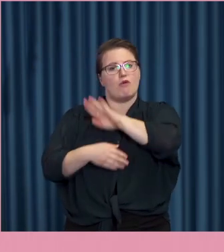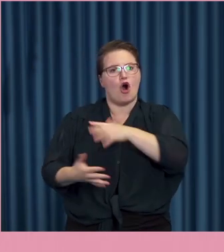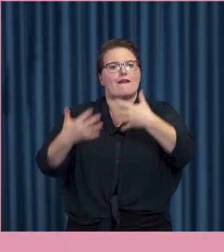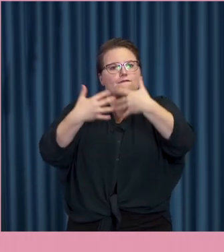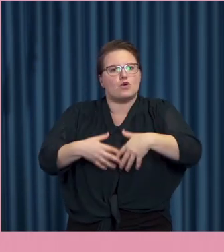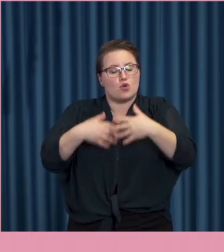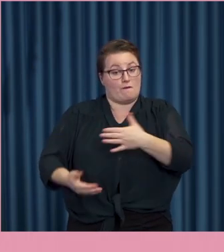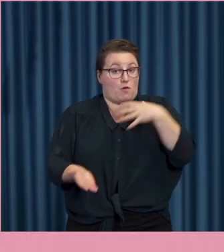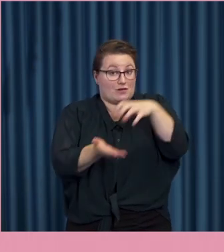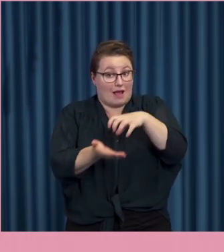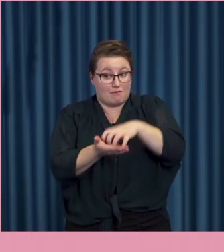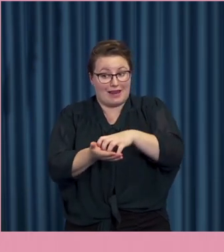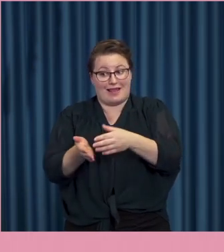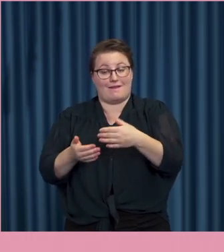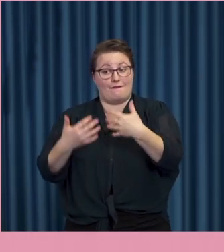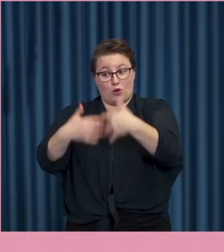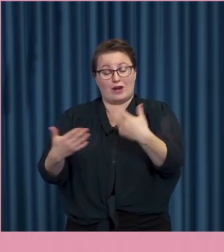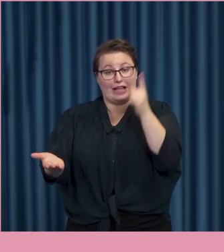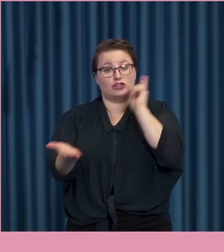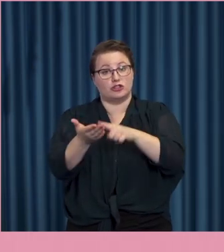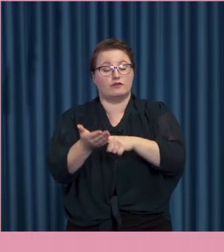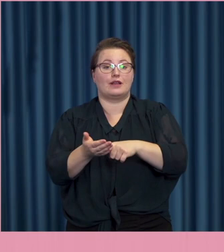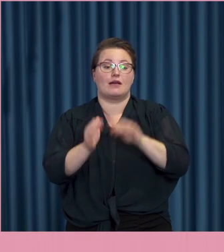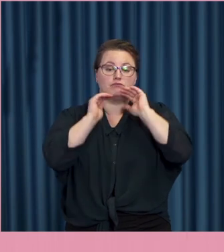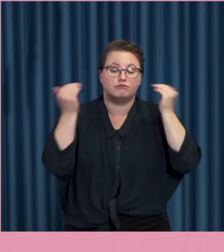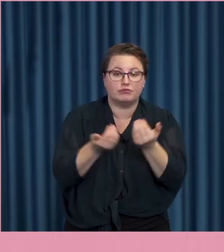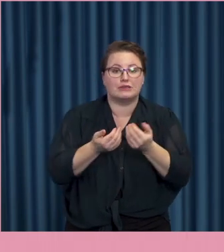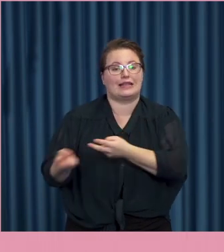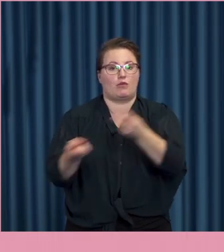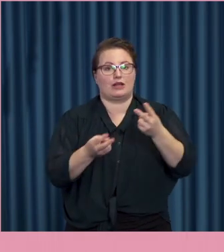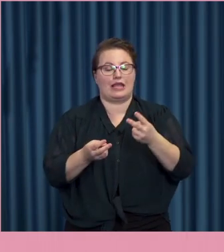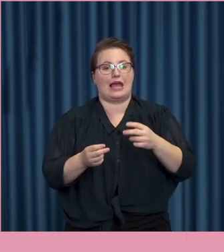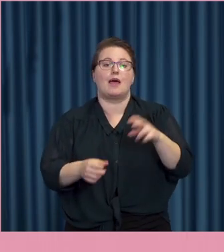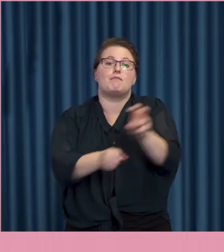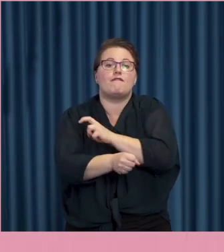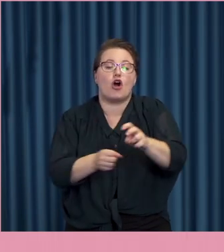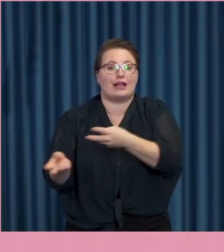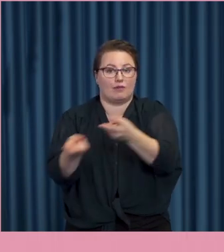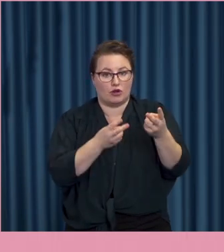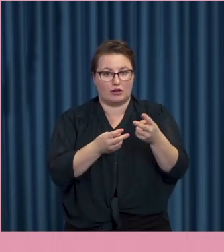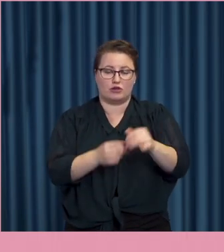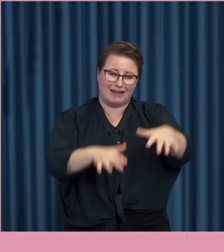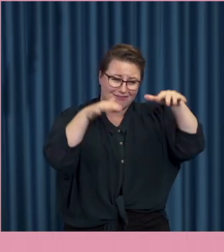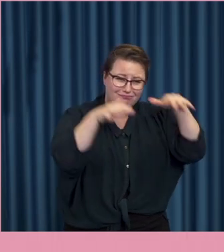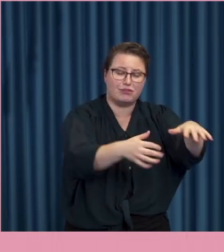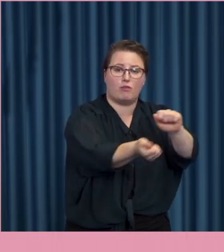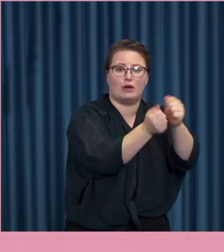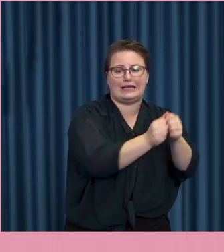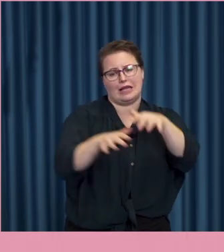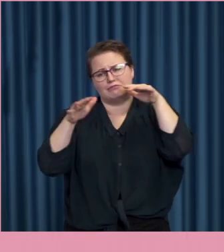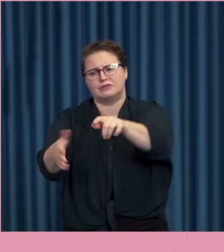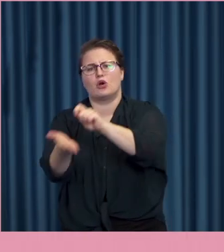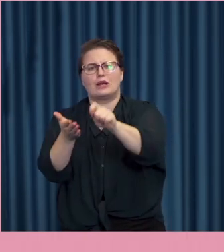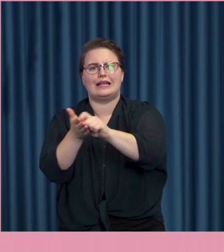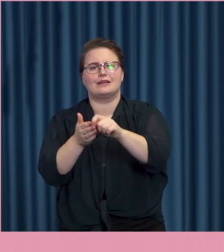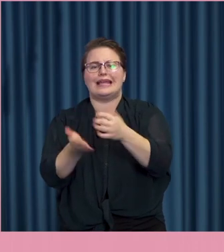för att bevara och bevaka vår demokrati. För när det gäller angrepp om politiker. När det gäller angrepp om en journalist. Så angriper man